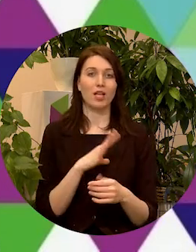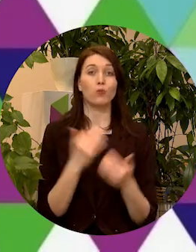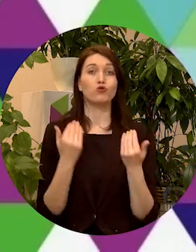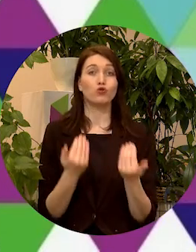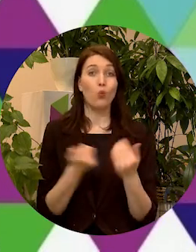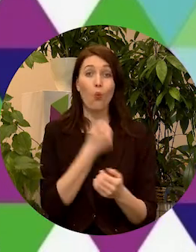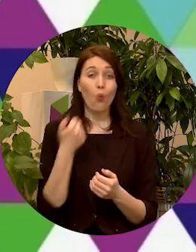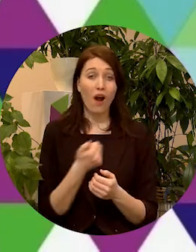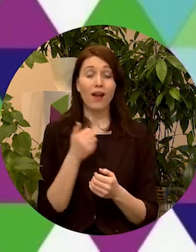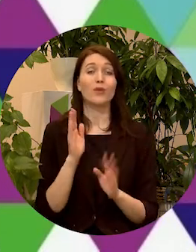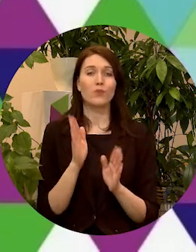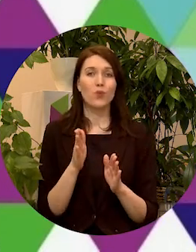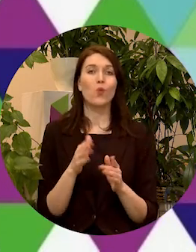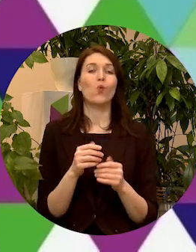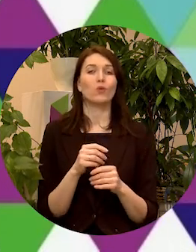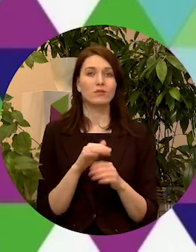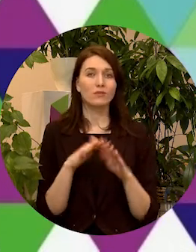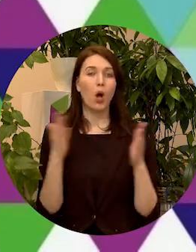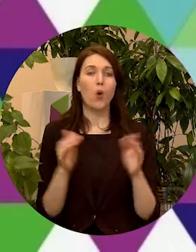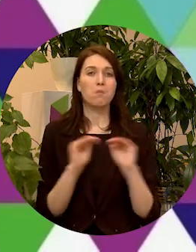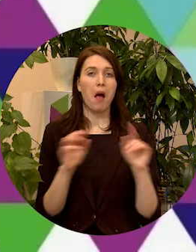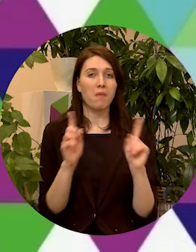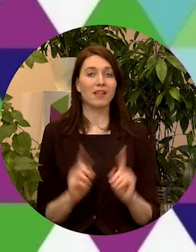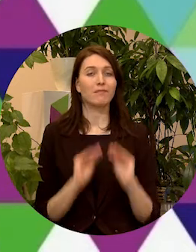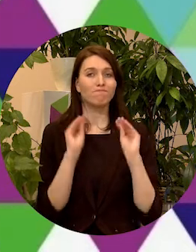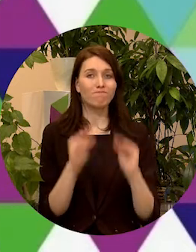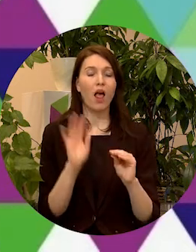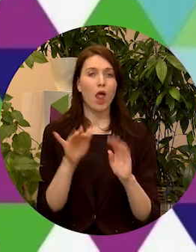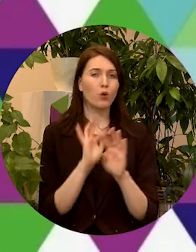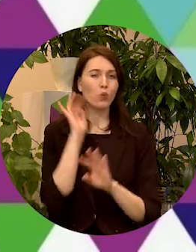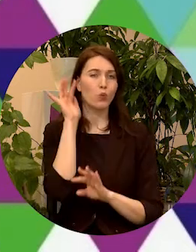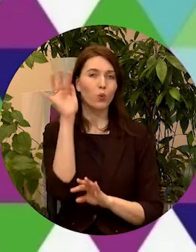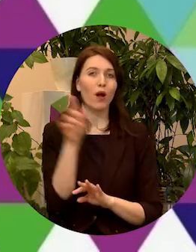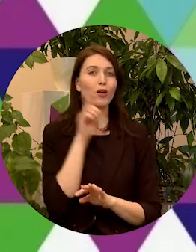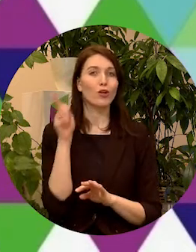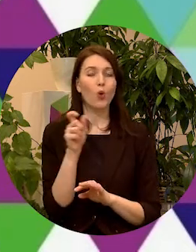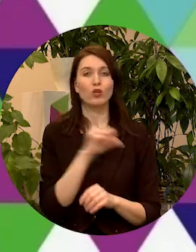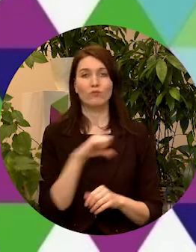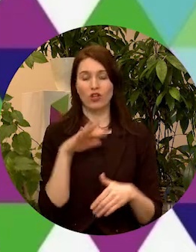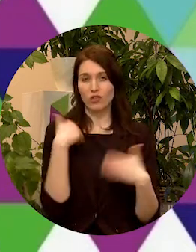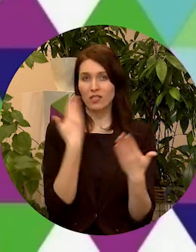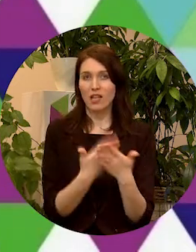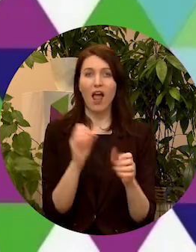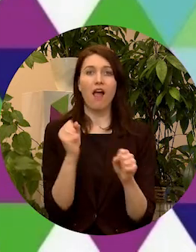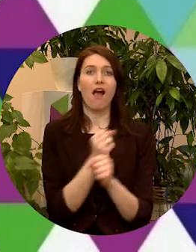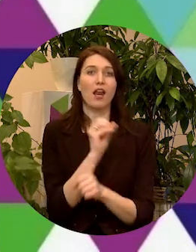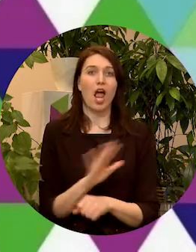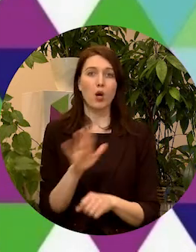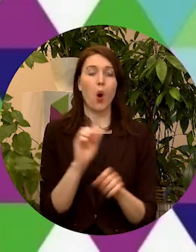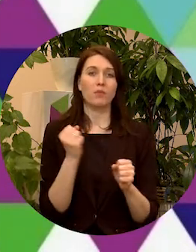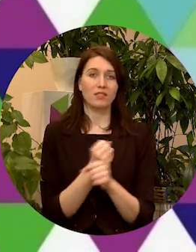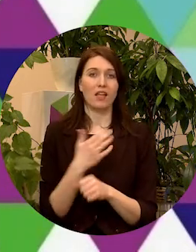tiks ielikts neviens vien pamatakmenis turpmākajām jauniešu investīvām, gan Eiropas, gan nacionālajā līmenī.